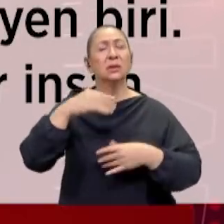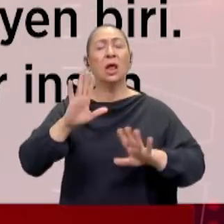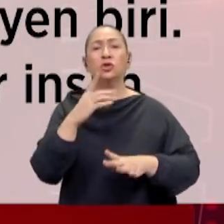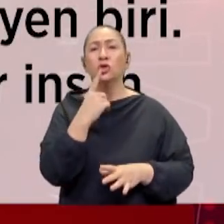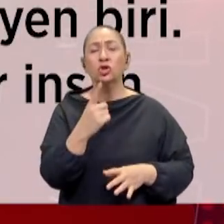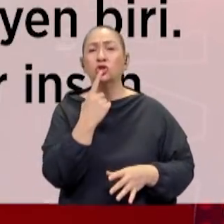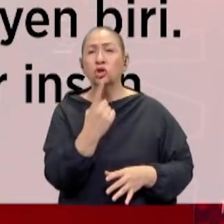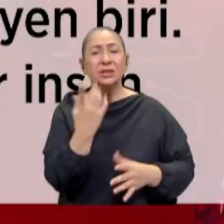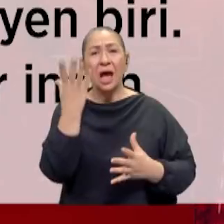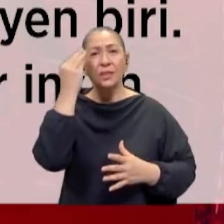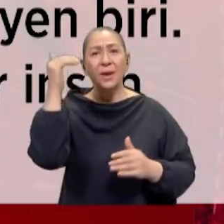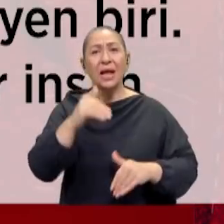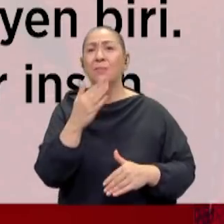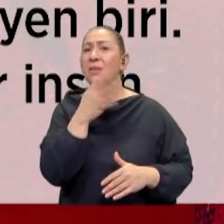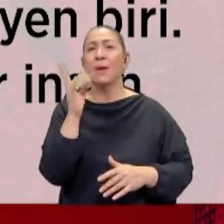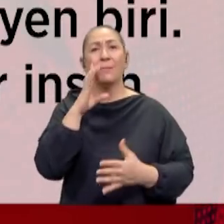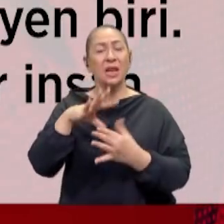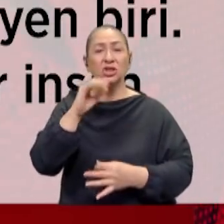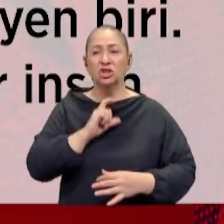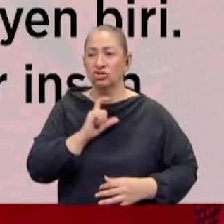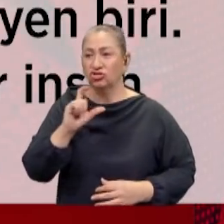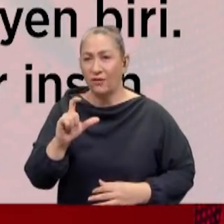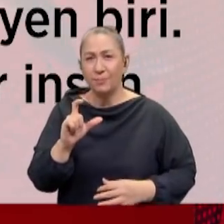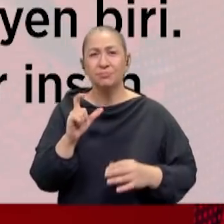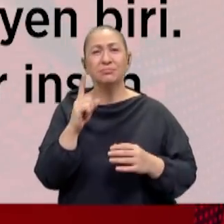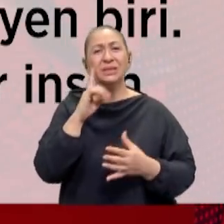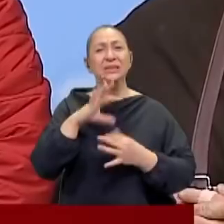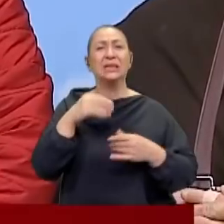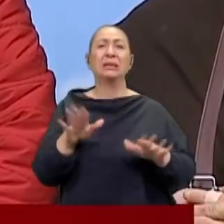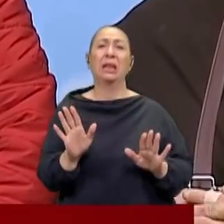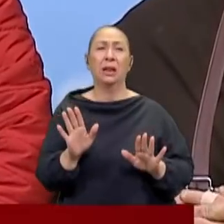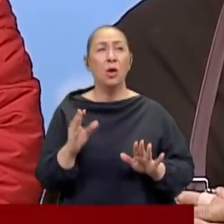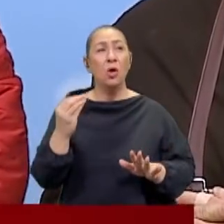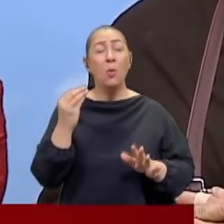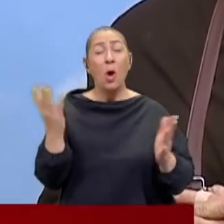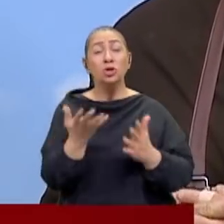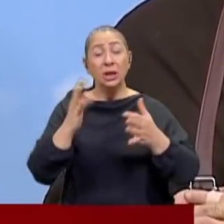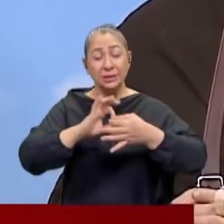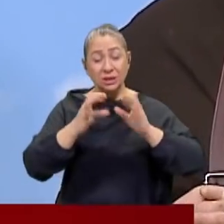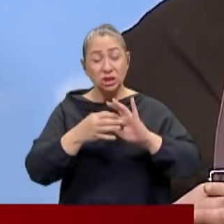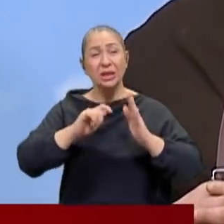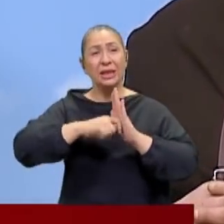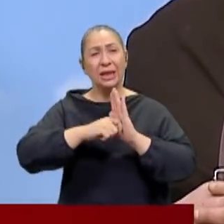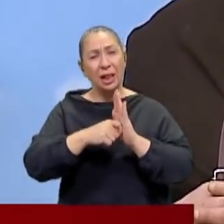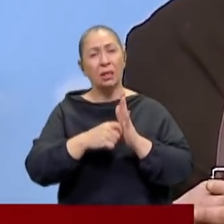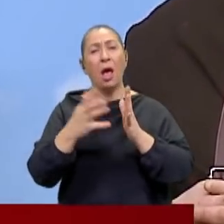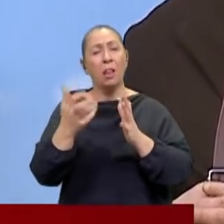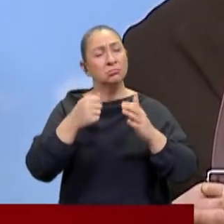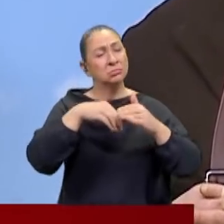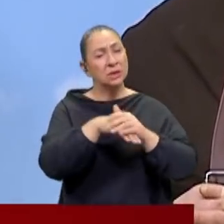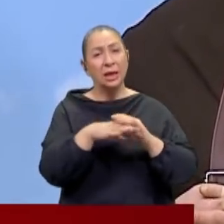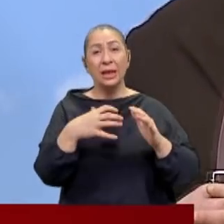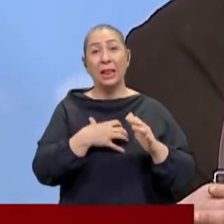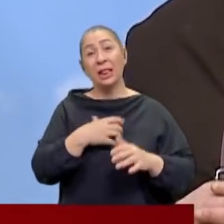söylediği sözün ne anlama geldiğini bilmeyen biri. Cevap verilecek türden bir insan değil. Bolca zincir ve kilit depolasınlar